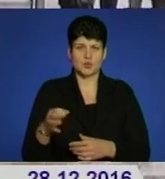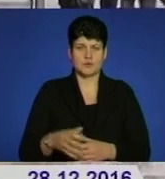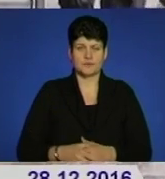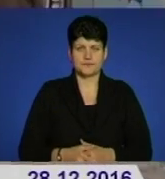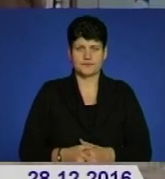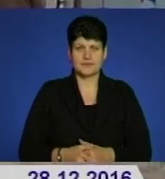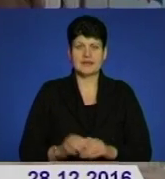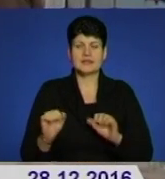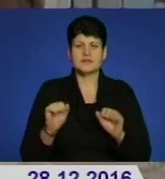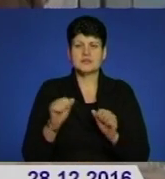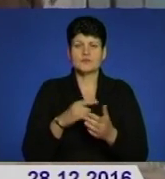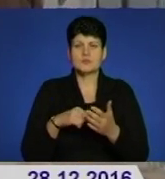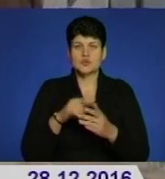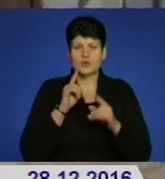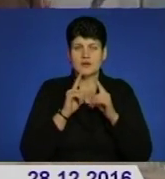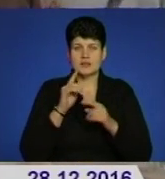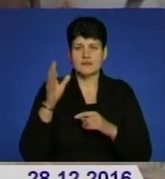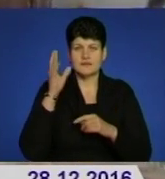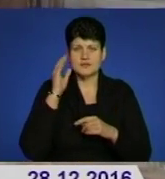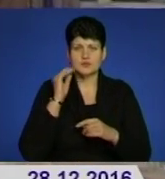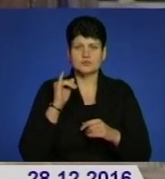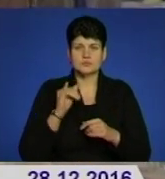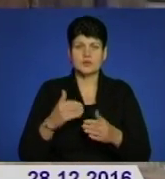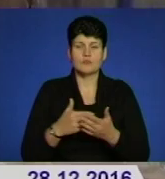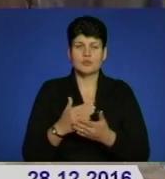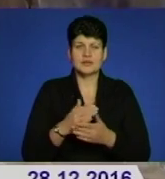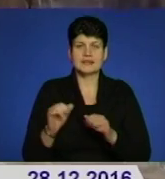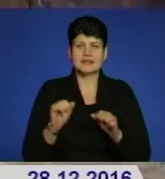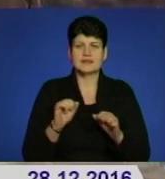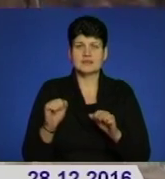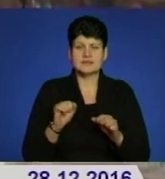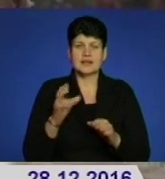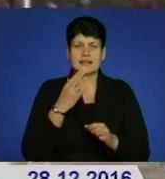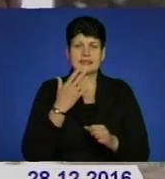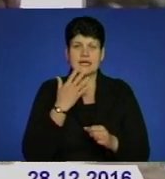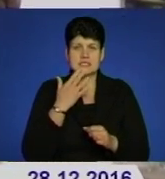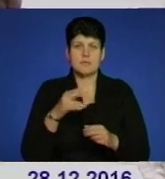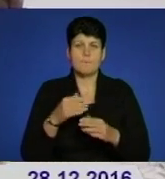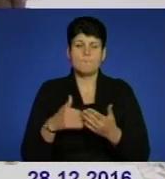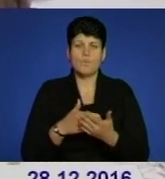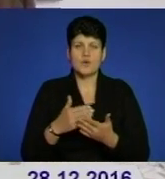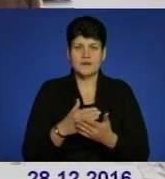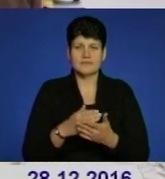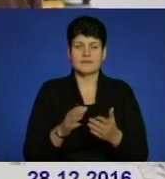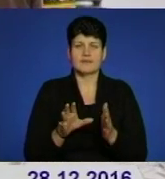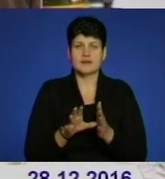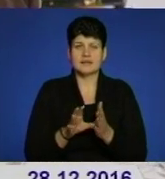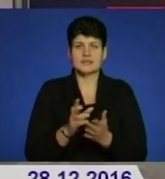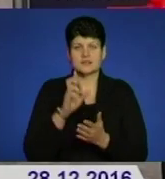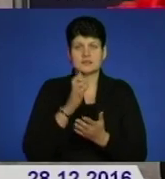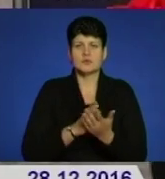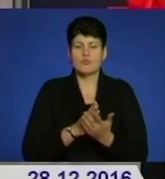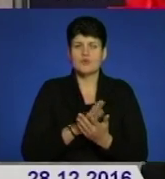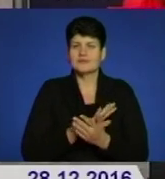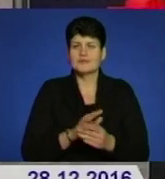Керівництво міської ради вважає, що недолуга політика керівництва Нацкомісії з регулювання у сфері енергетики та комунальних послуг